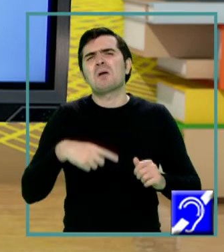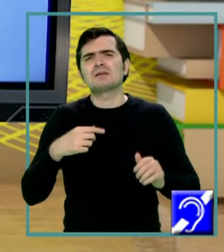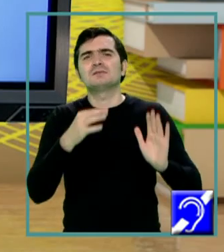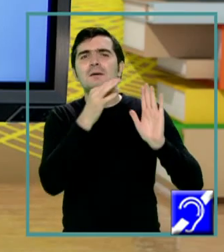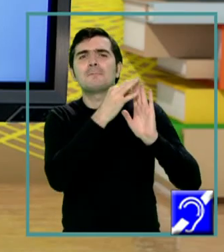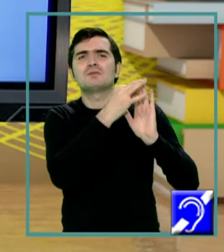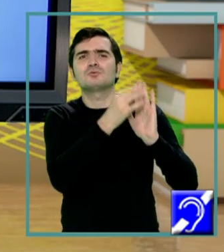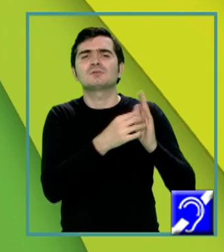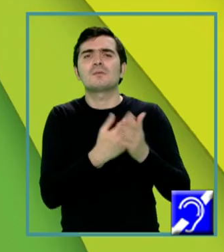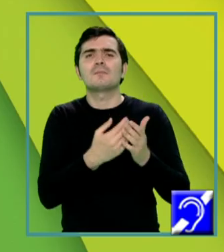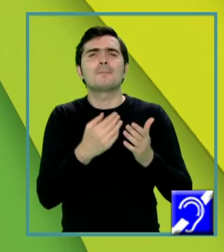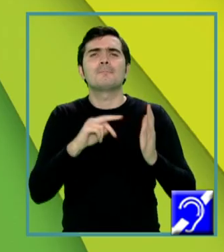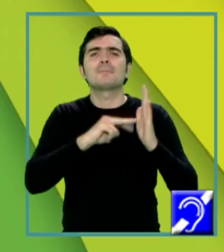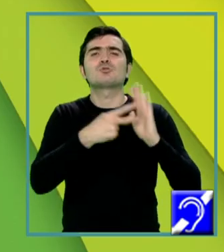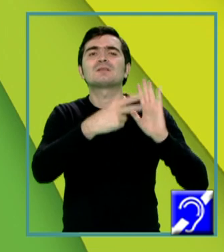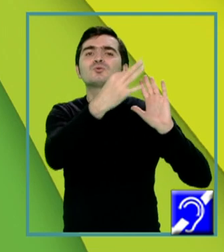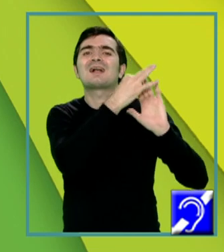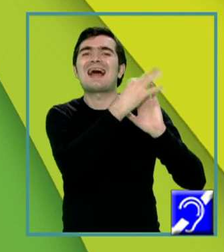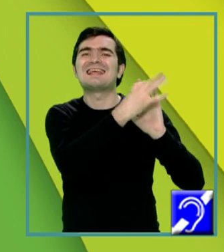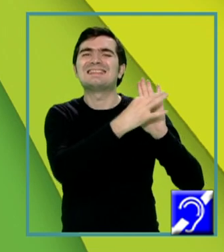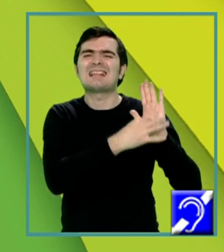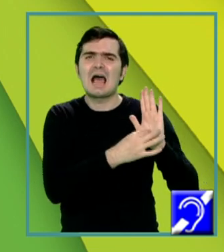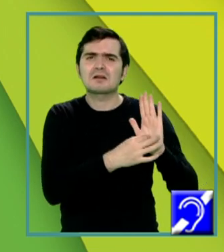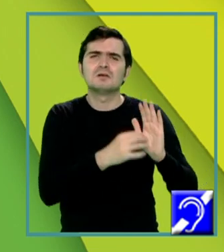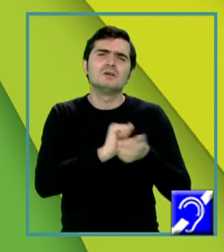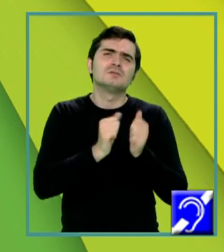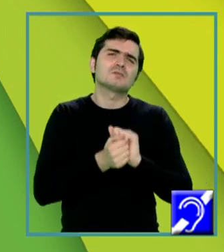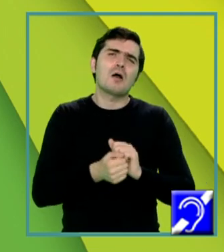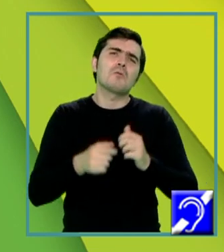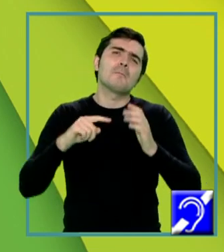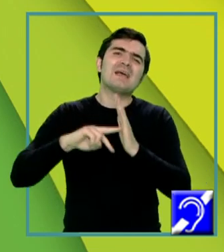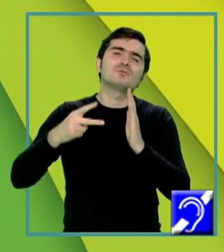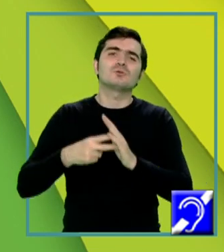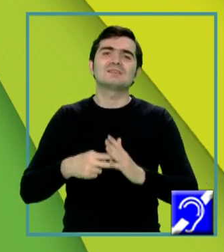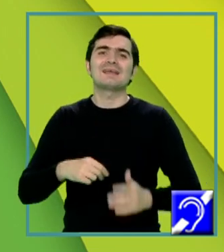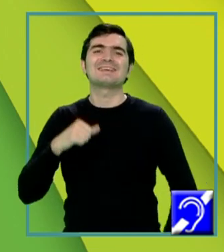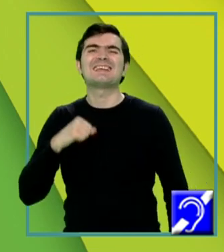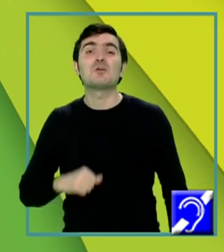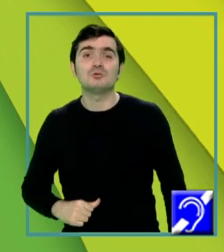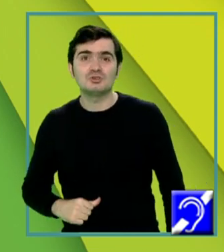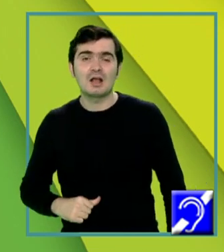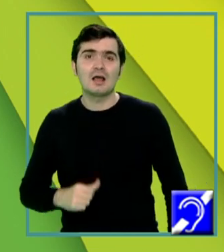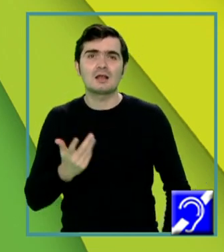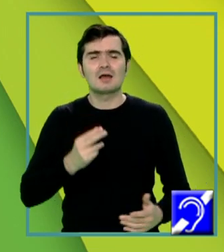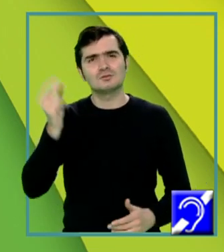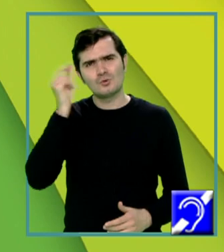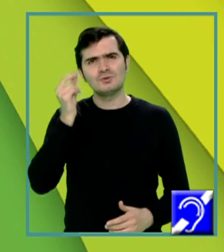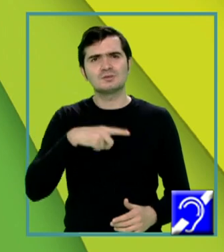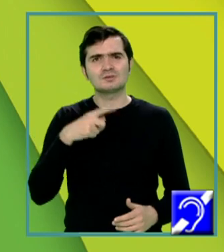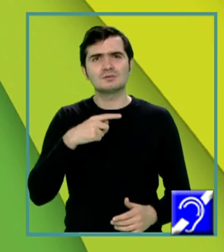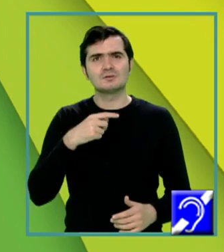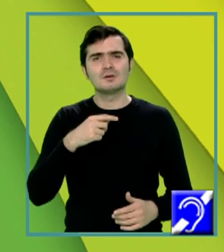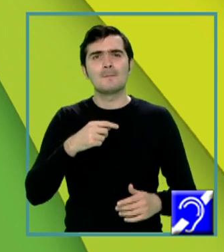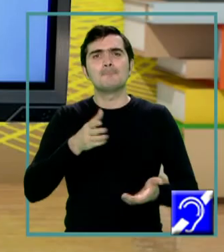aplicată numai unui ciclu ovarian regulat sau metode chirurgicale, care, de obicei, sunt